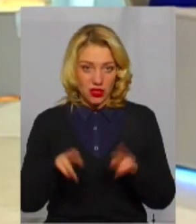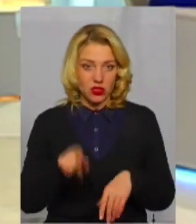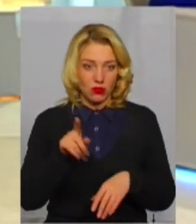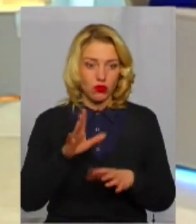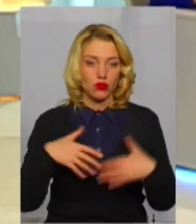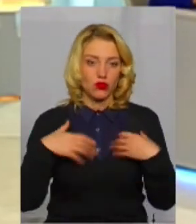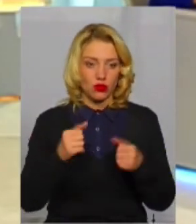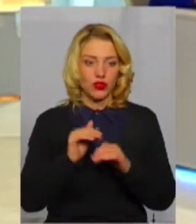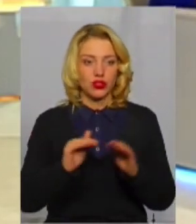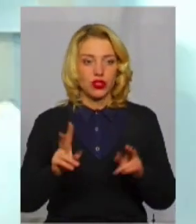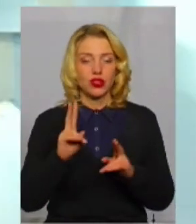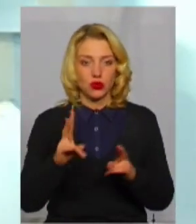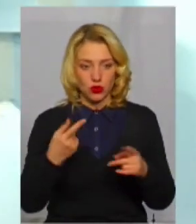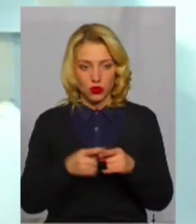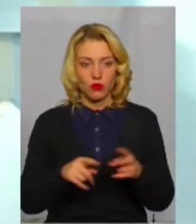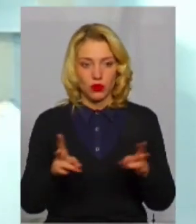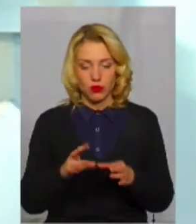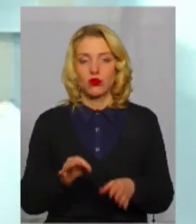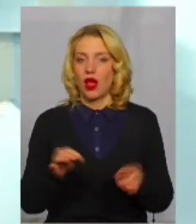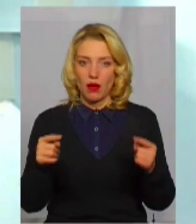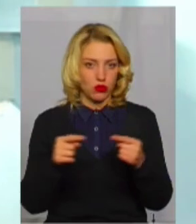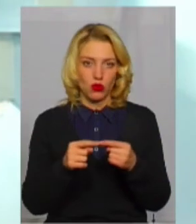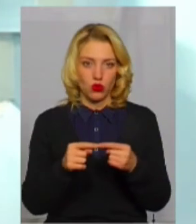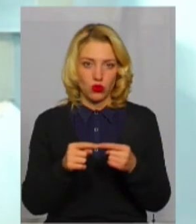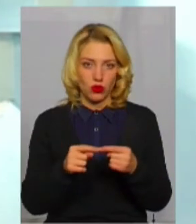які цього потребують. Абсолютно, так.